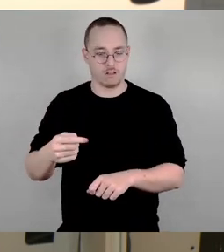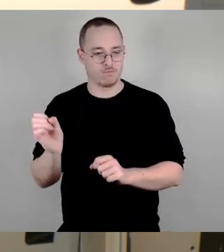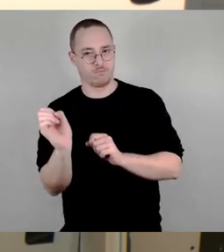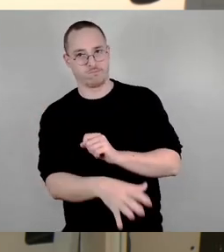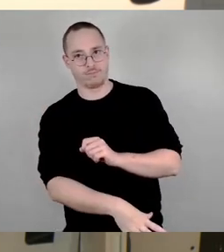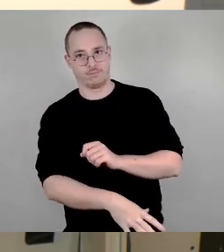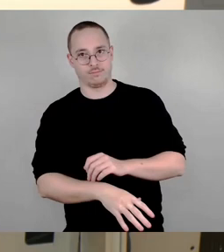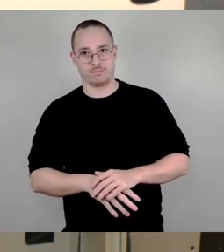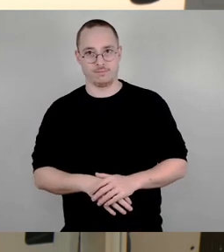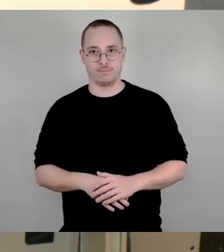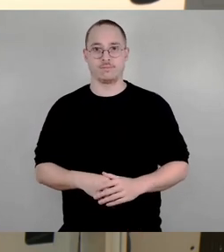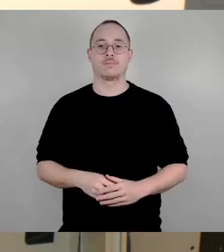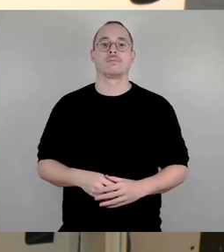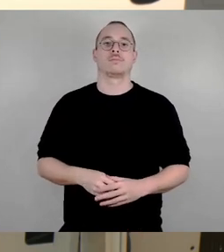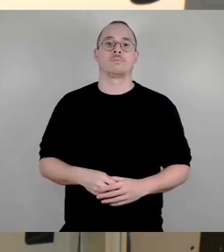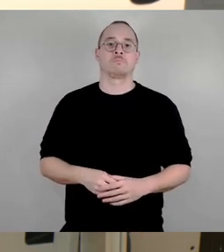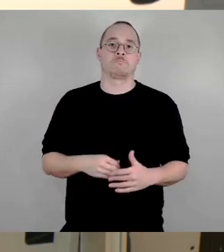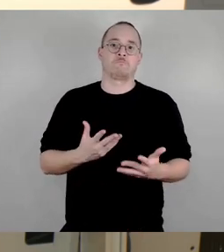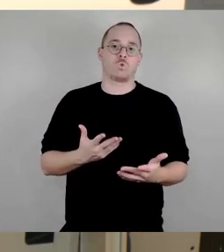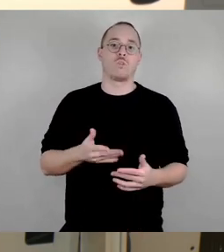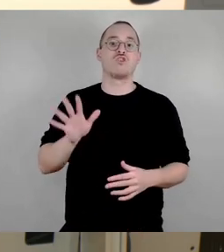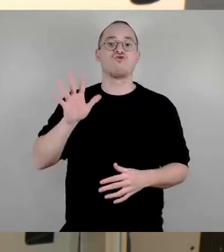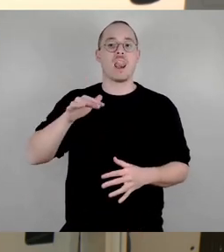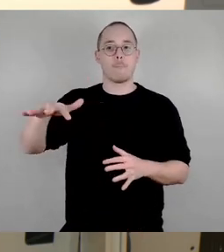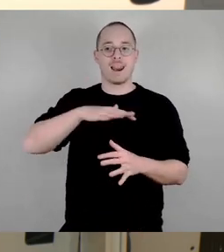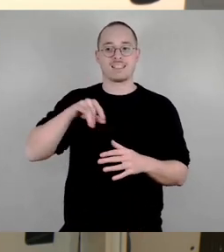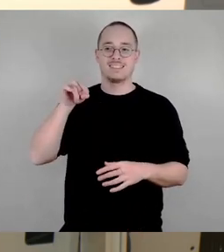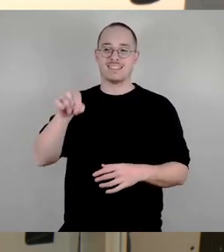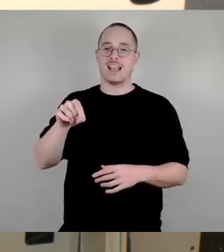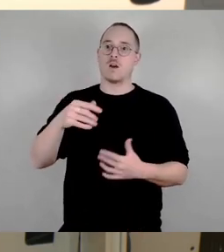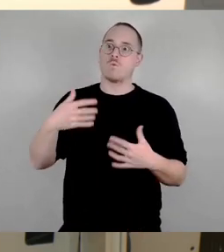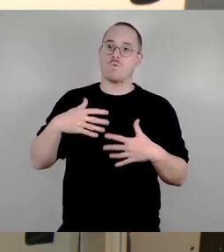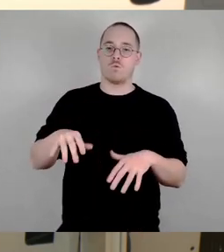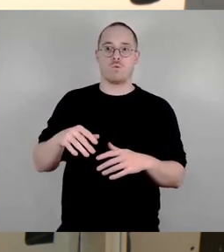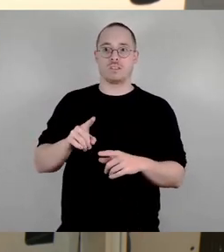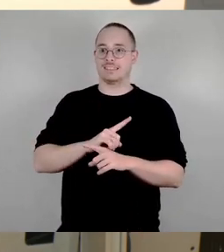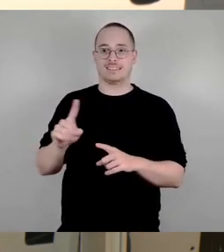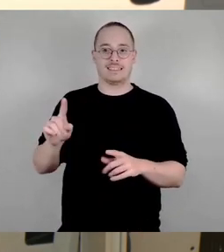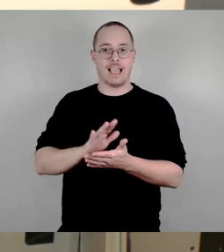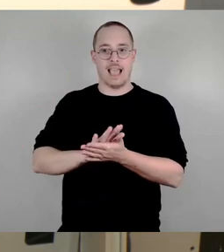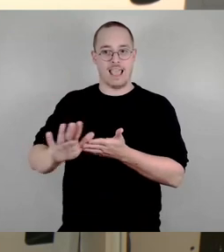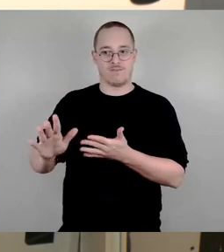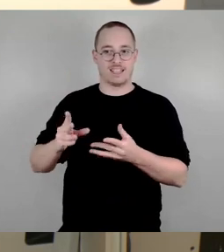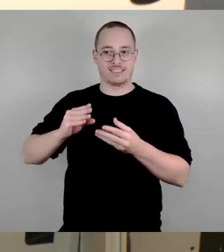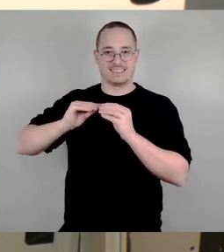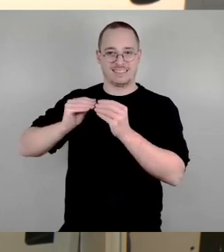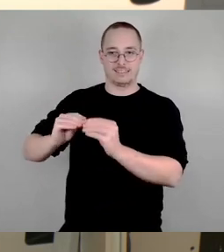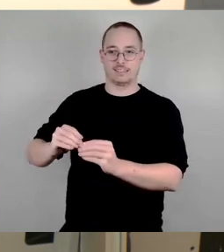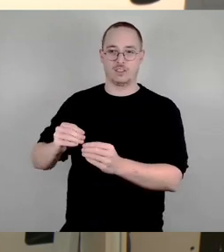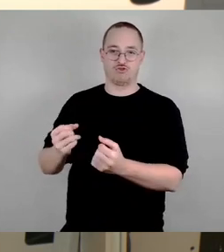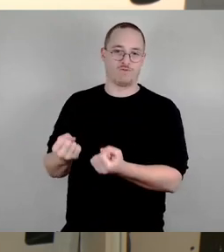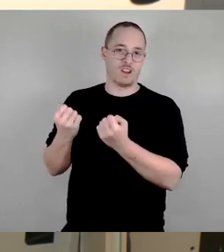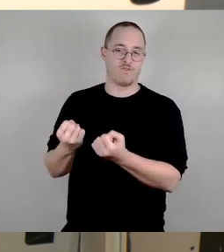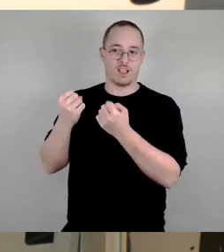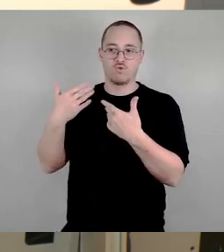einer der verkehrstechnischen gordischen Knoten, die wir in Dresden haben und den wir nicht auflösen können, sodass alle zufrieden sind. Das geht